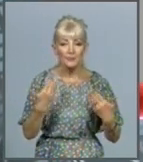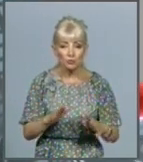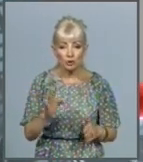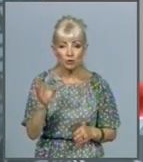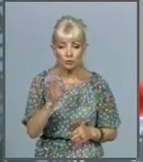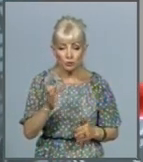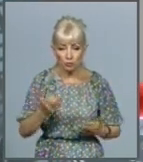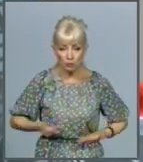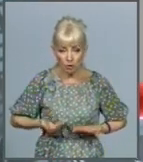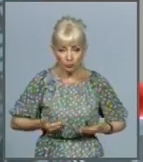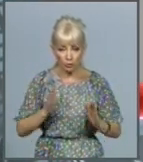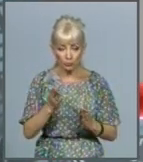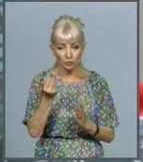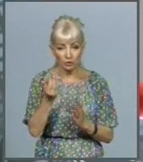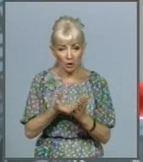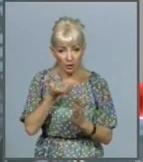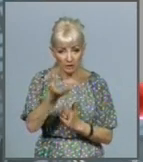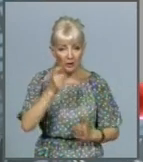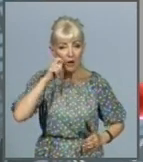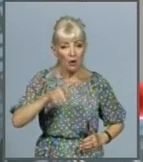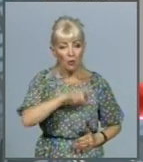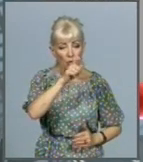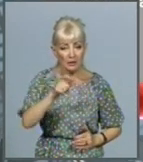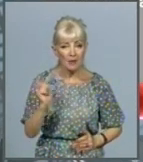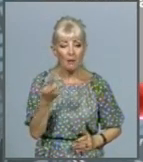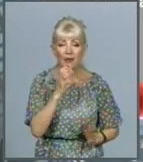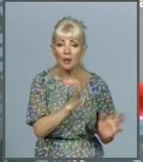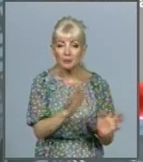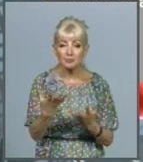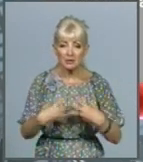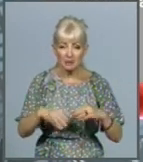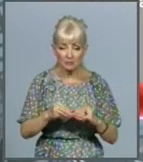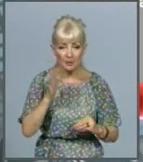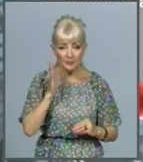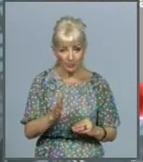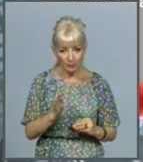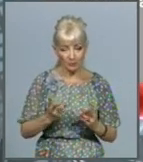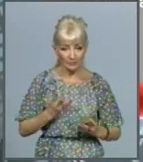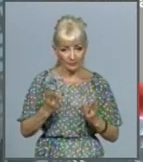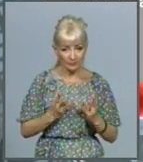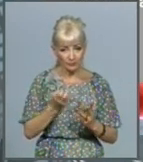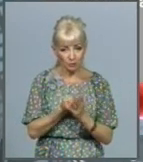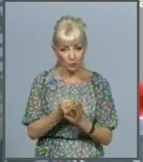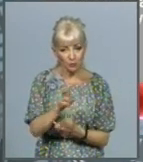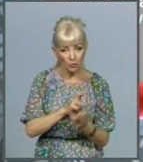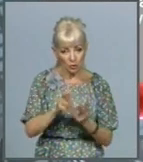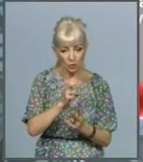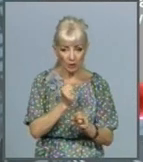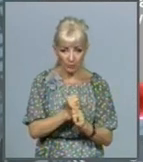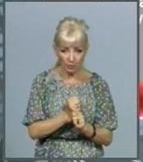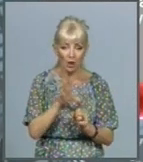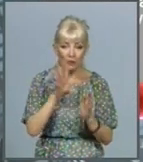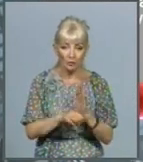готівкою. Українців з малозабезпечених родин будуть стимулювати до пошуку роботи, в тому числі і пропонувати